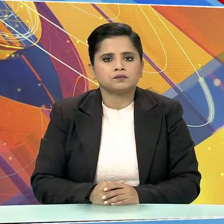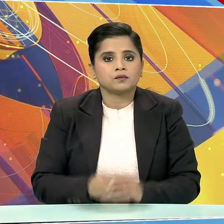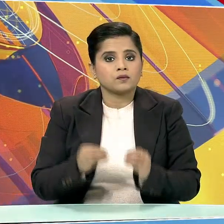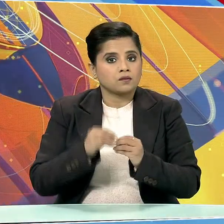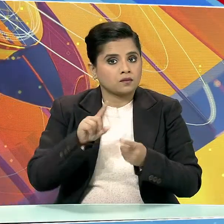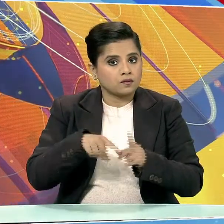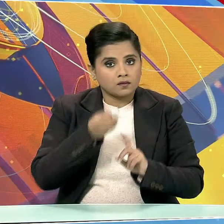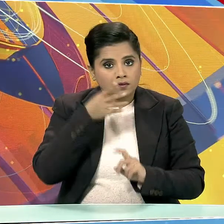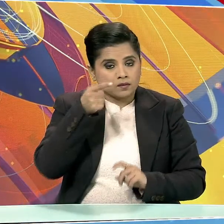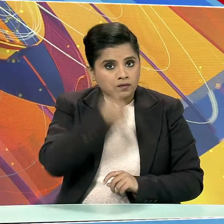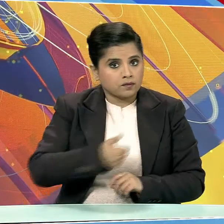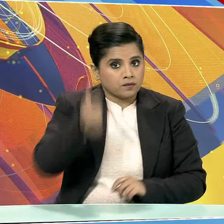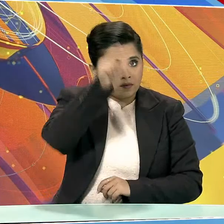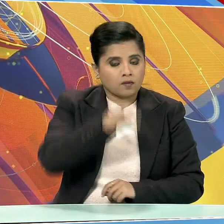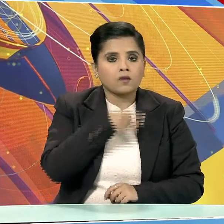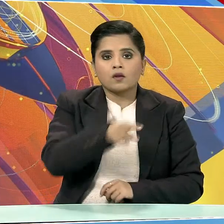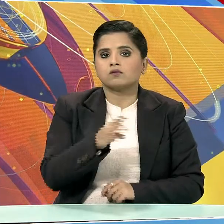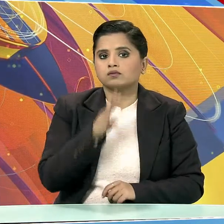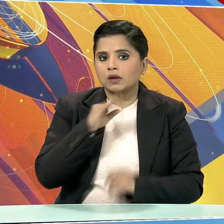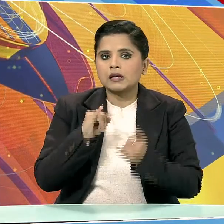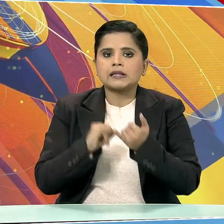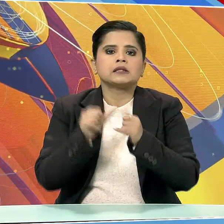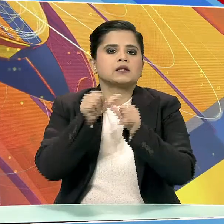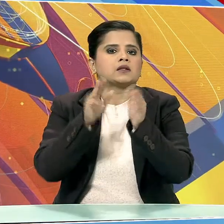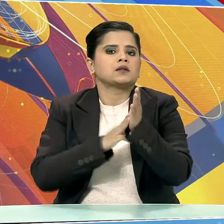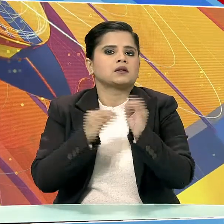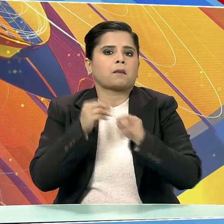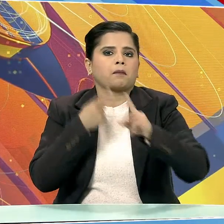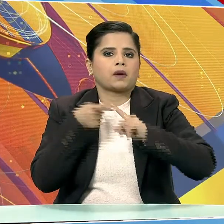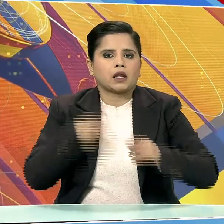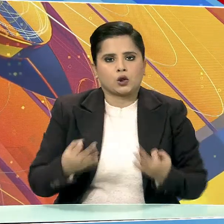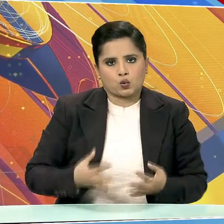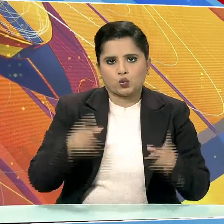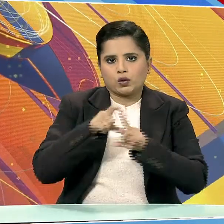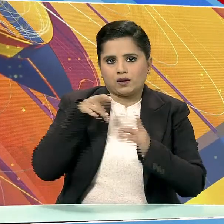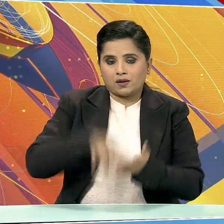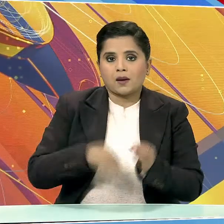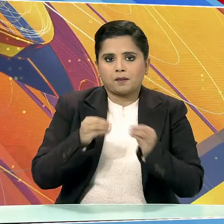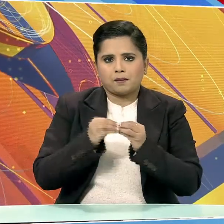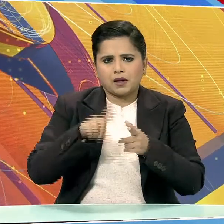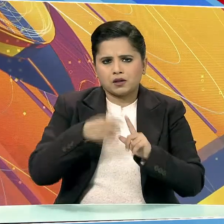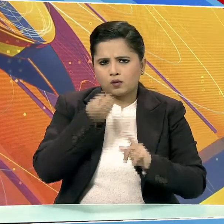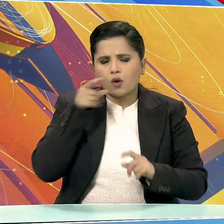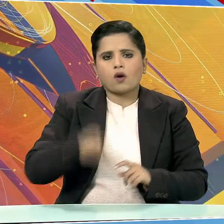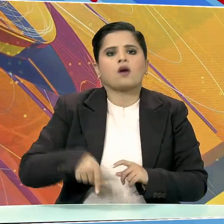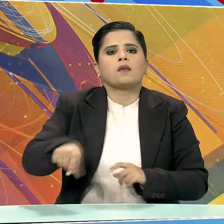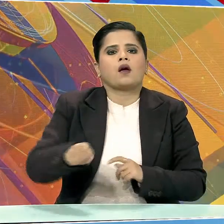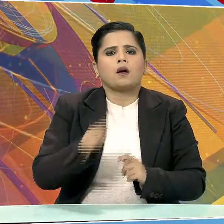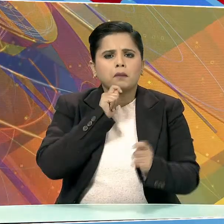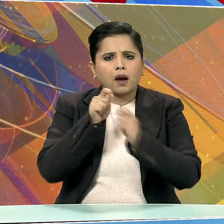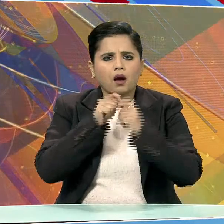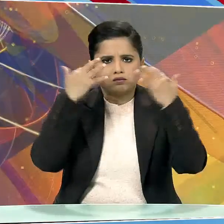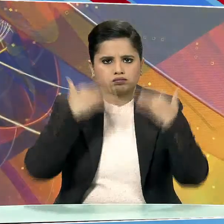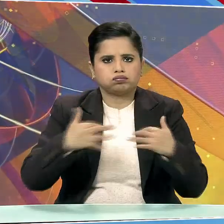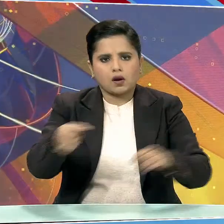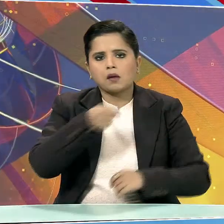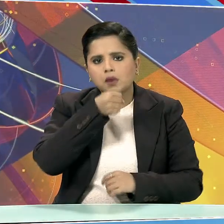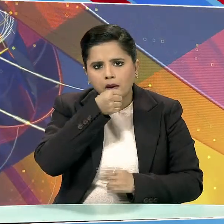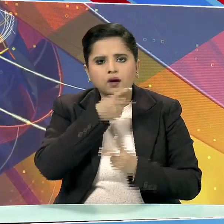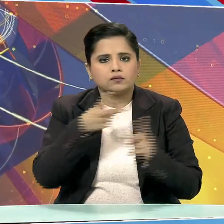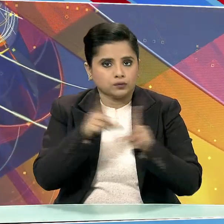बीजेपी के रास्टी प्रवक्ता सम्वित पात्रा ने नई दिल्ली में भाच्पा मुख्याले में एक प्रेस कॉन्फरेंस को संबोधित किया